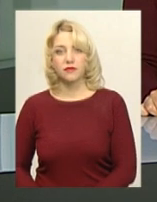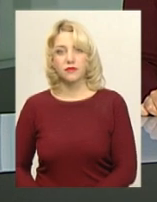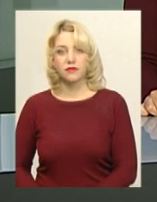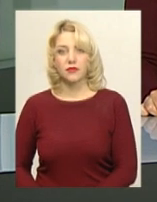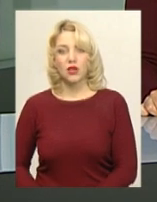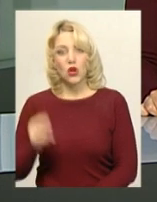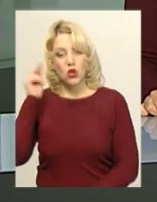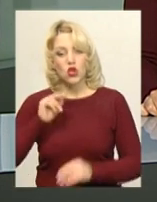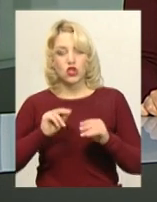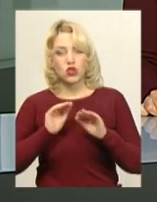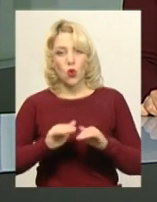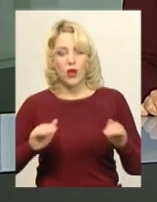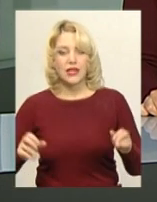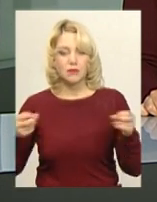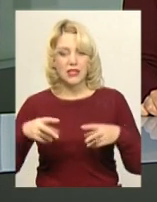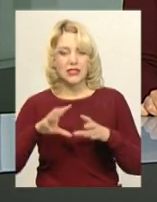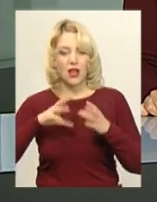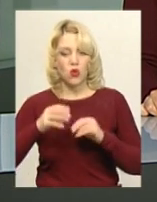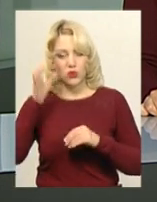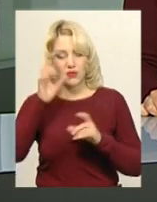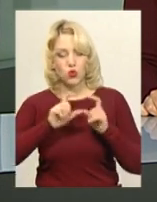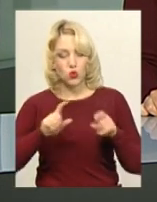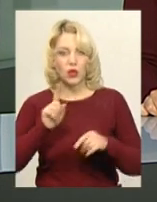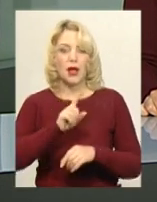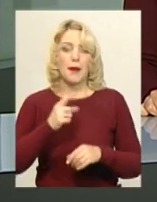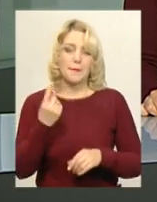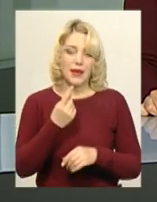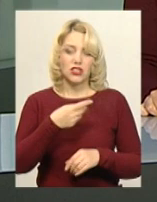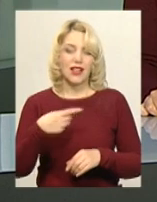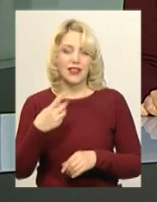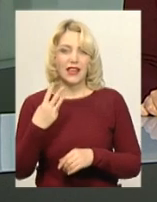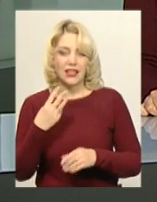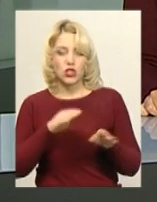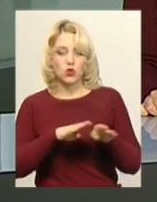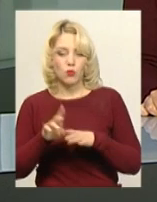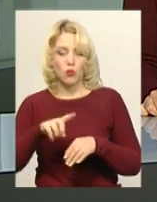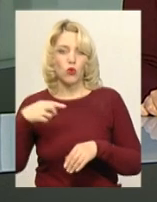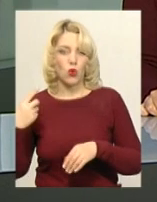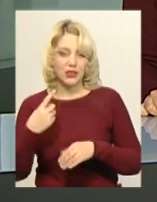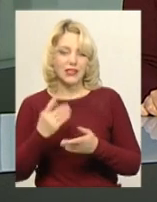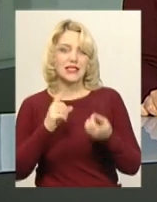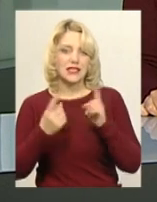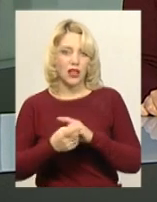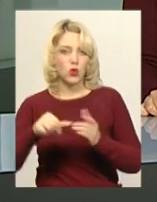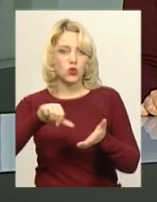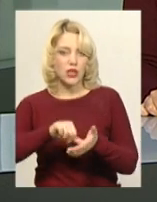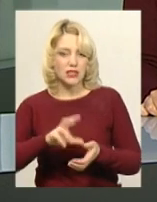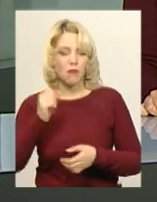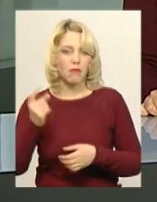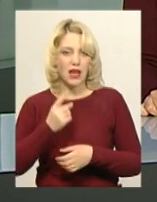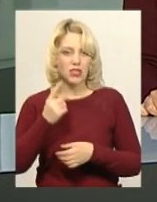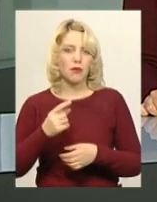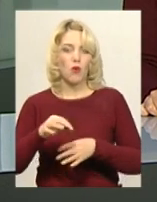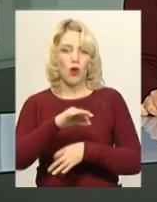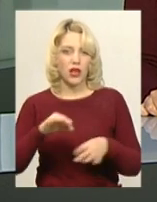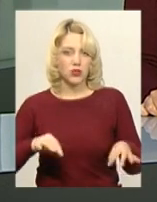Школярі спеціалізованої загальноосвітньої школи перших третіх ступенів номер один стали учасниками першого на Хмельниччині проєкту «Юний друг